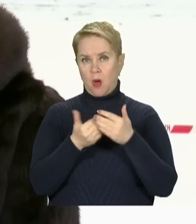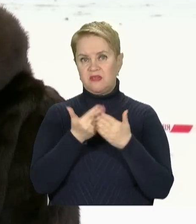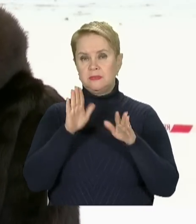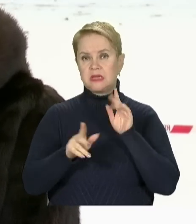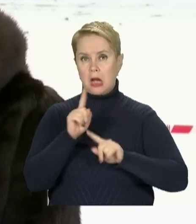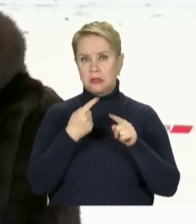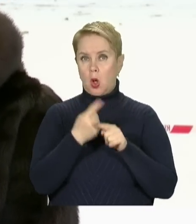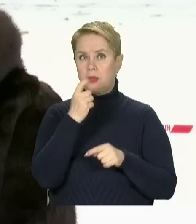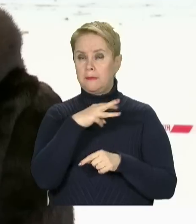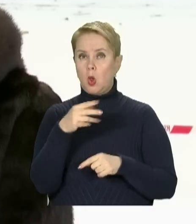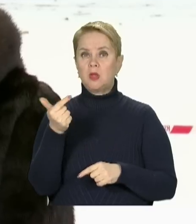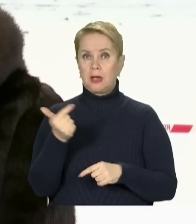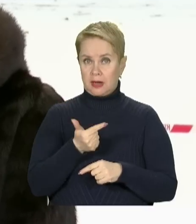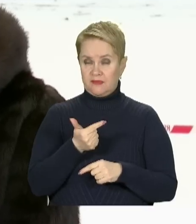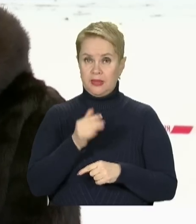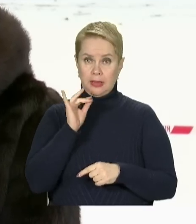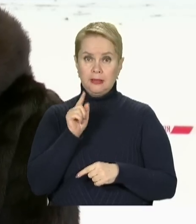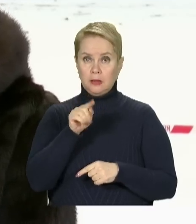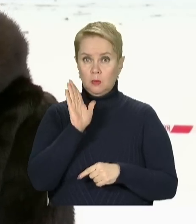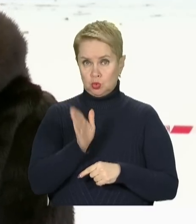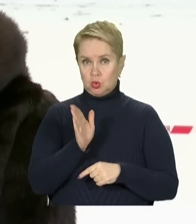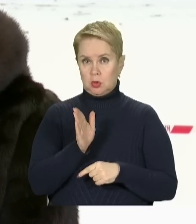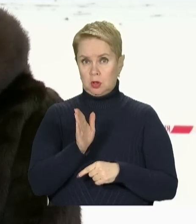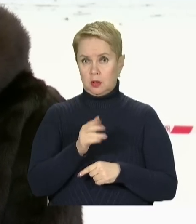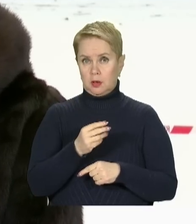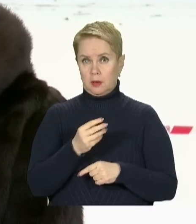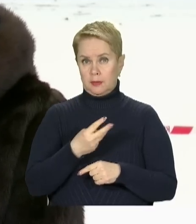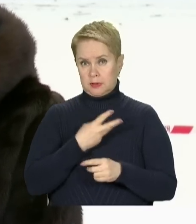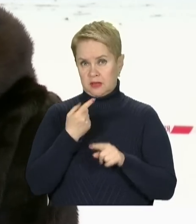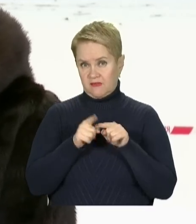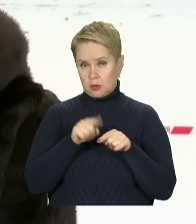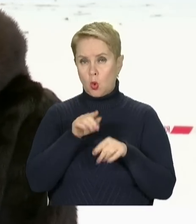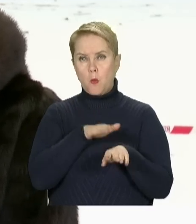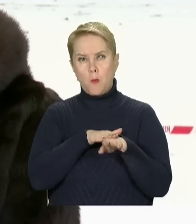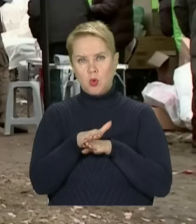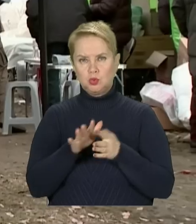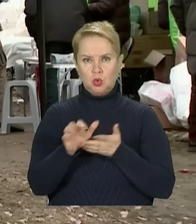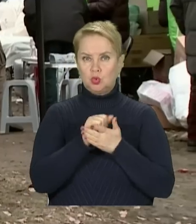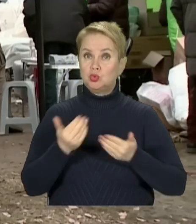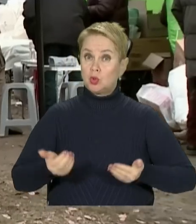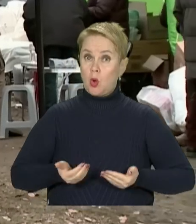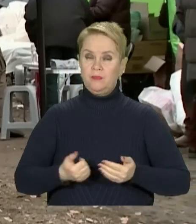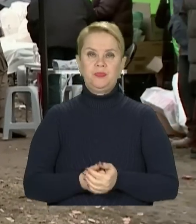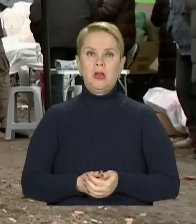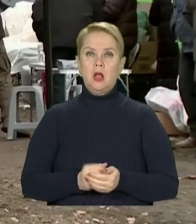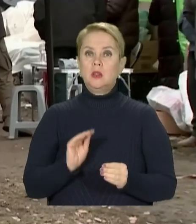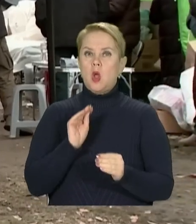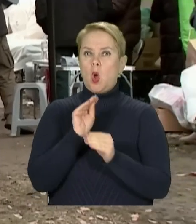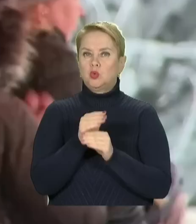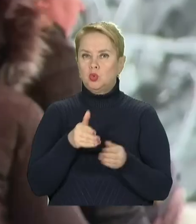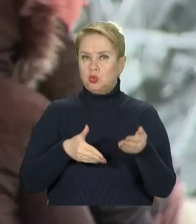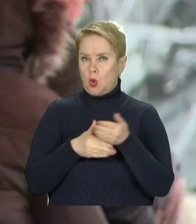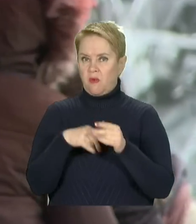міської ради – це один мільйон гривень, і на неї можуть претендувати ті, у кого повністю зруйноване житло. На додаткову